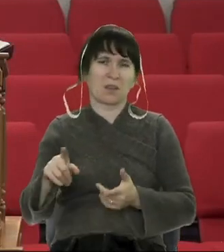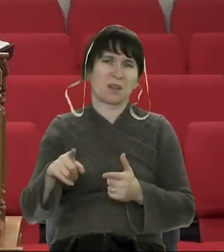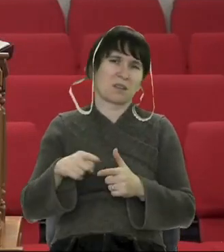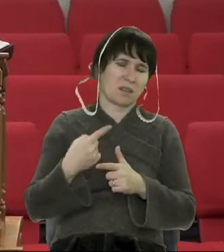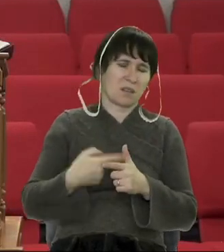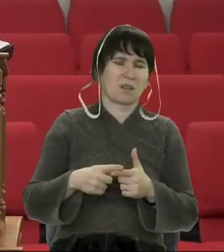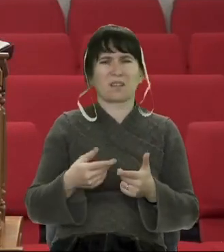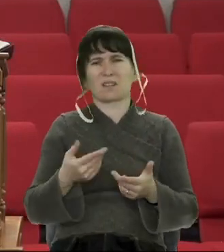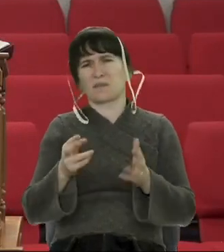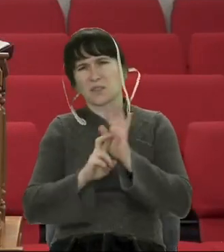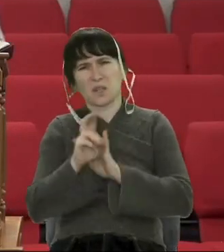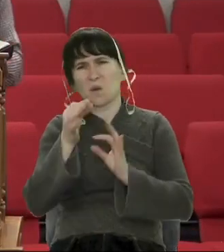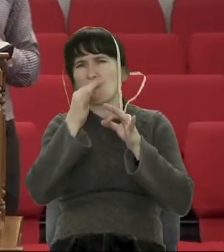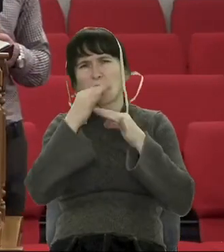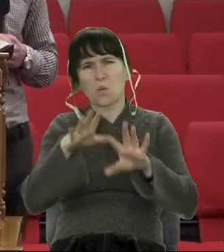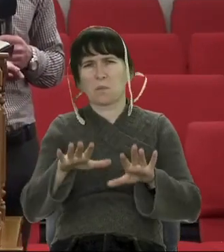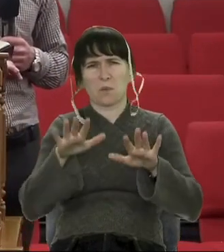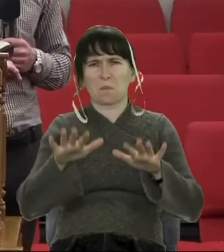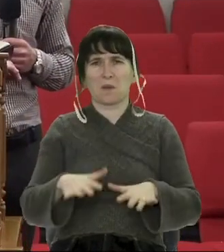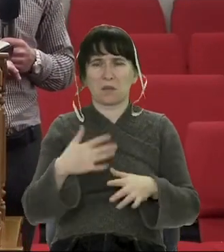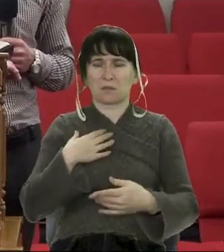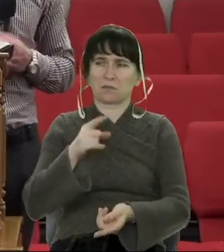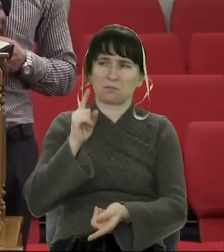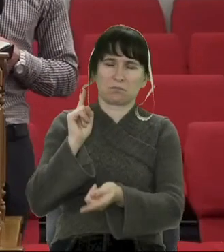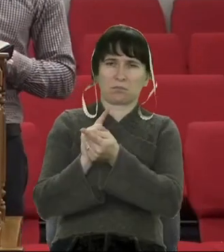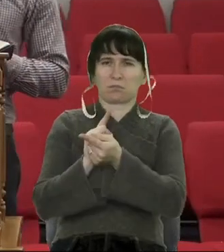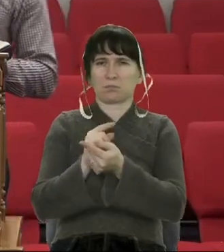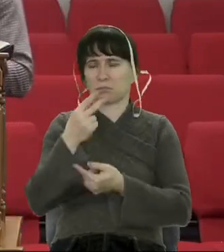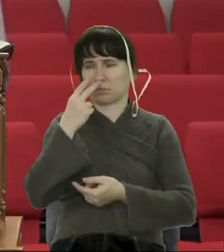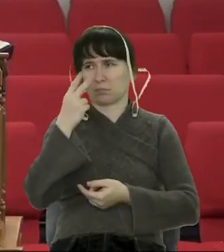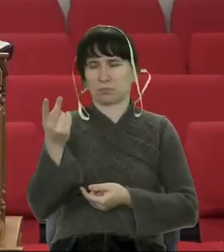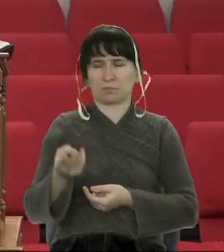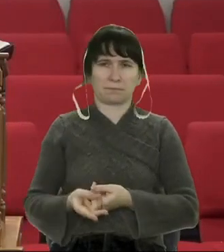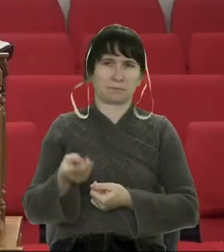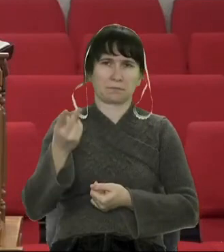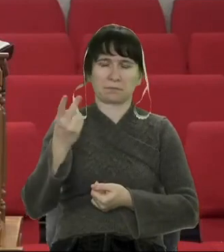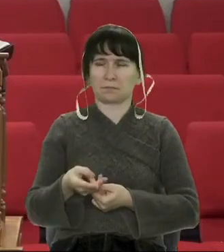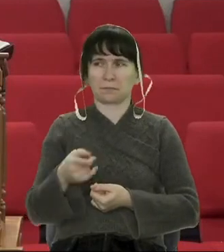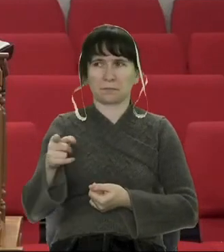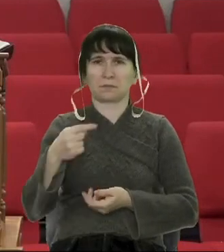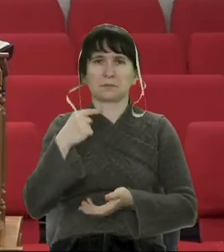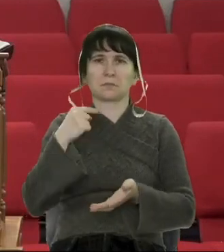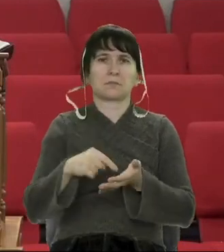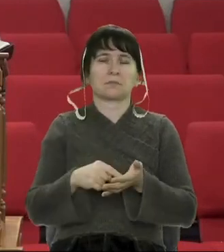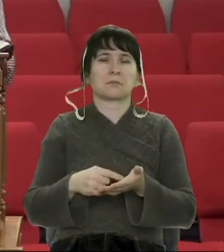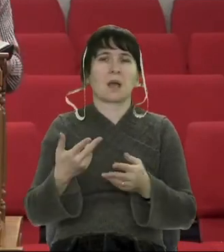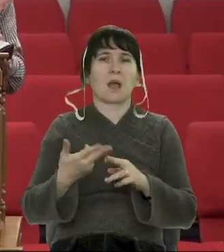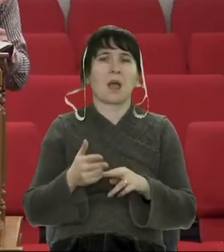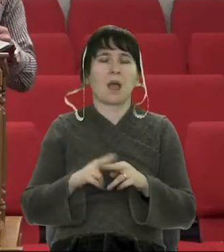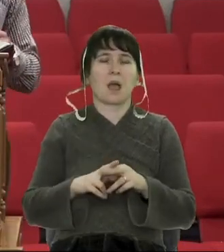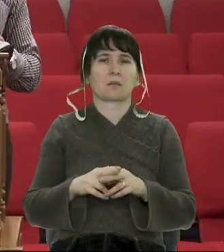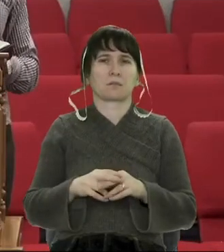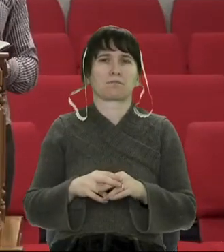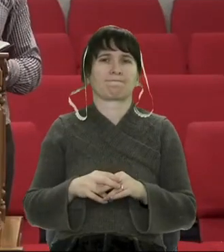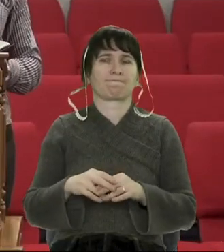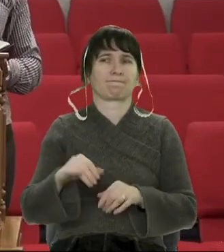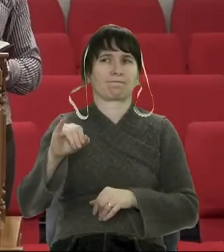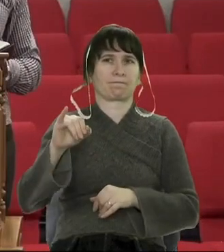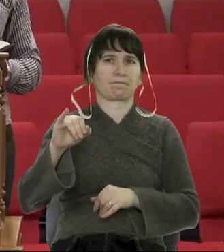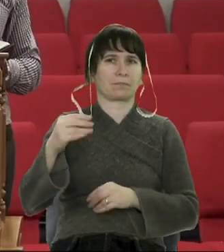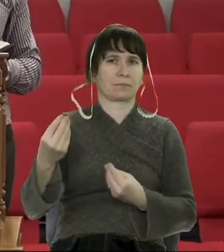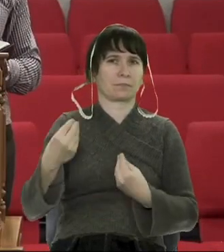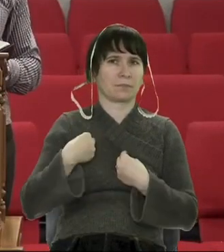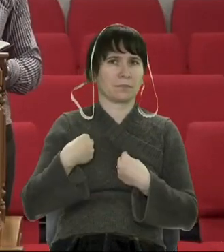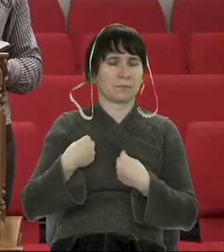десь в іншій, десь в будь-сфері. Якраз в той стан і точка перетину, коли от погані якості цієї